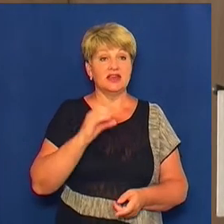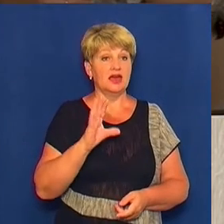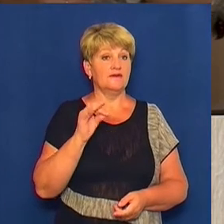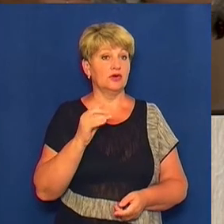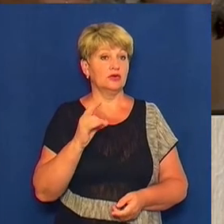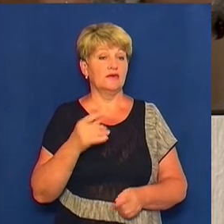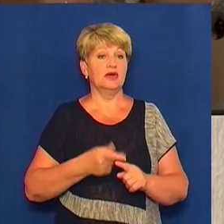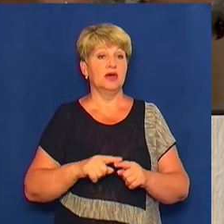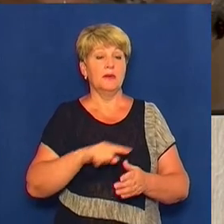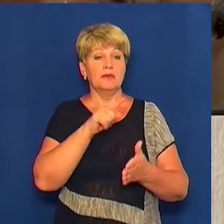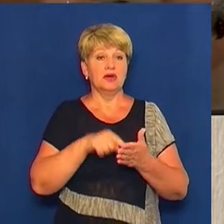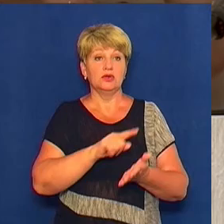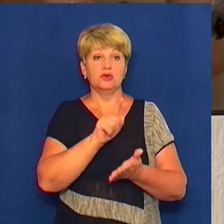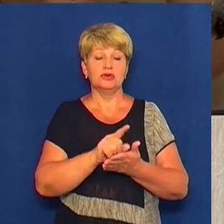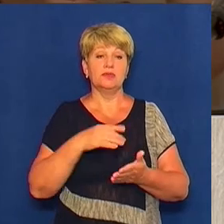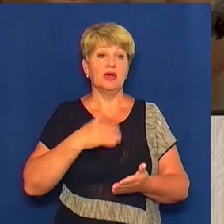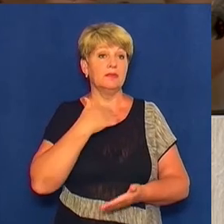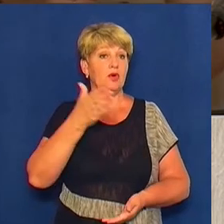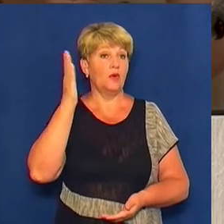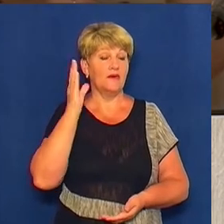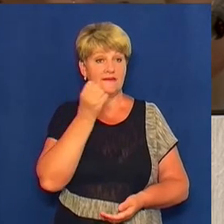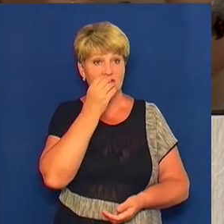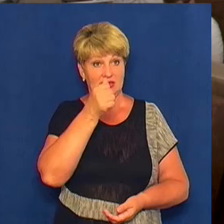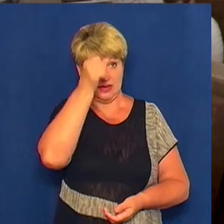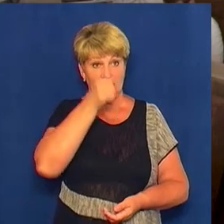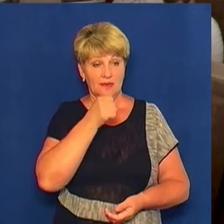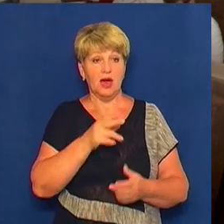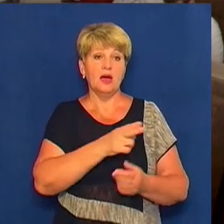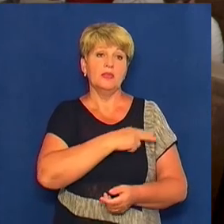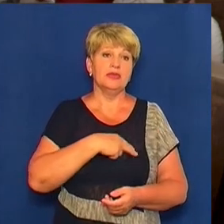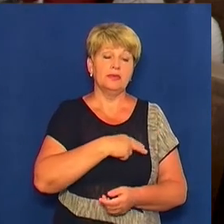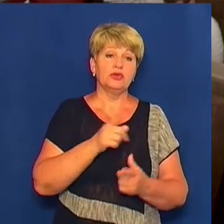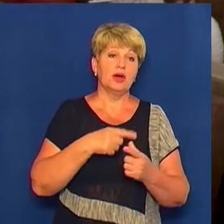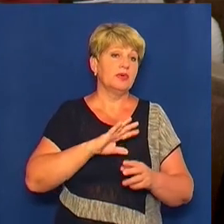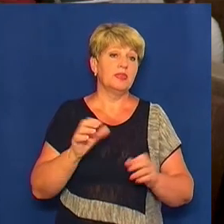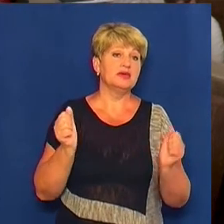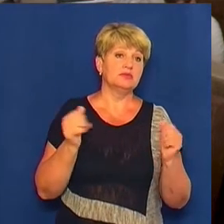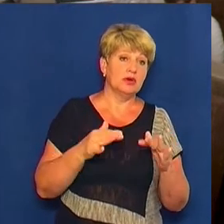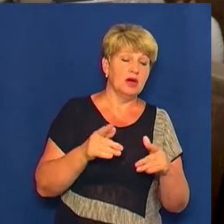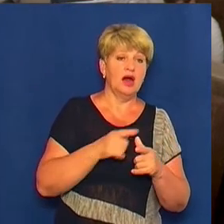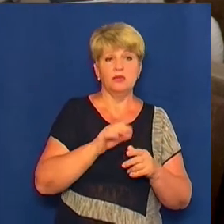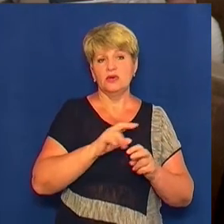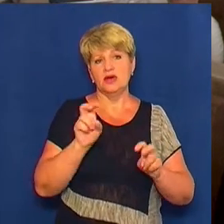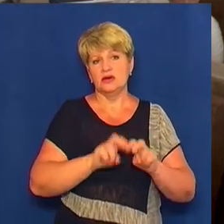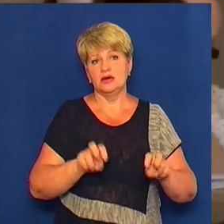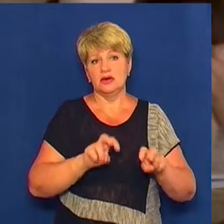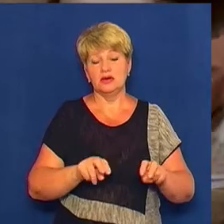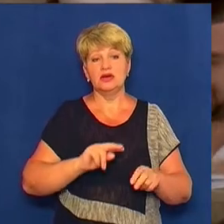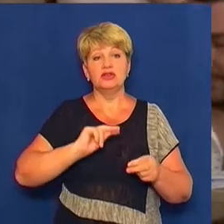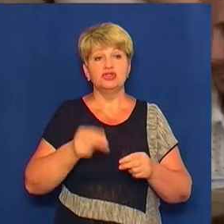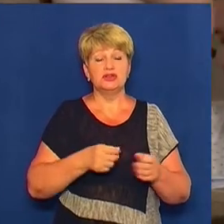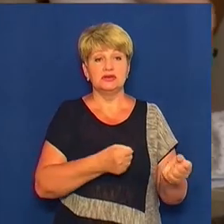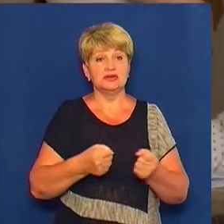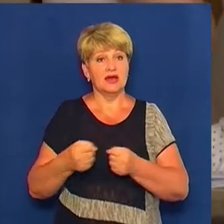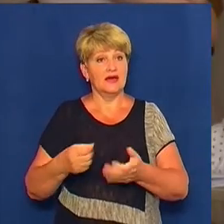за це питання мали проголосувати ще в квітні. Але депутати або не збирались на сесію, або не розглядали його. Через затримку